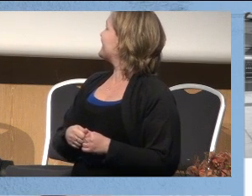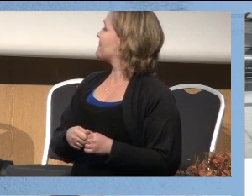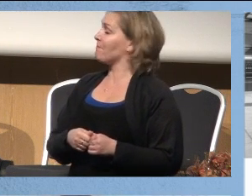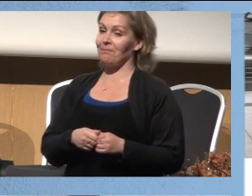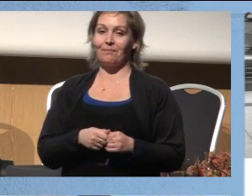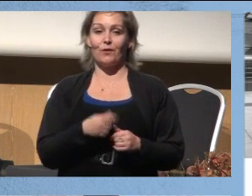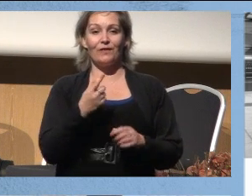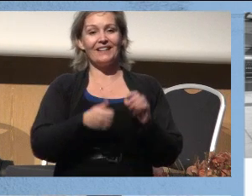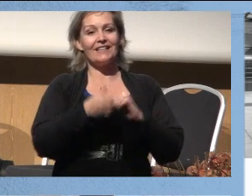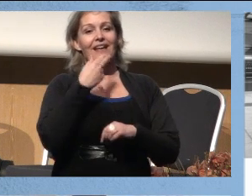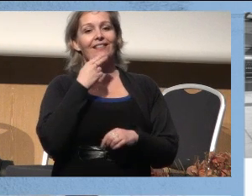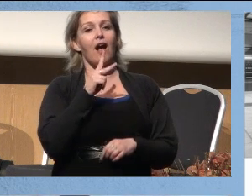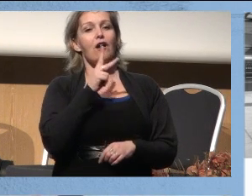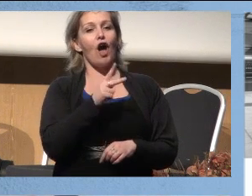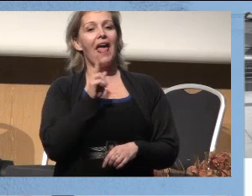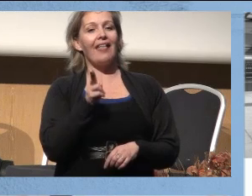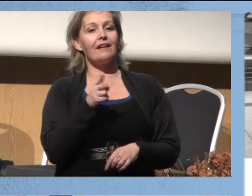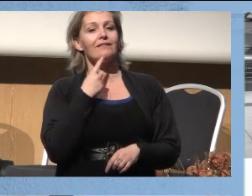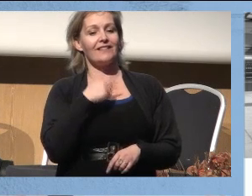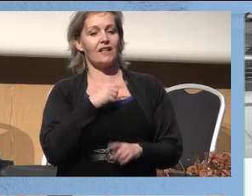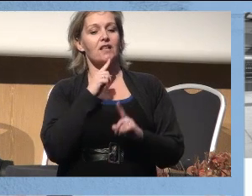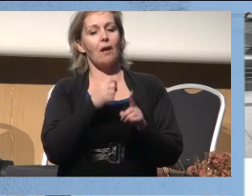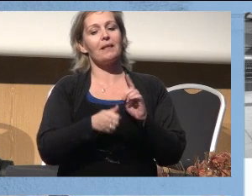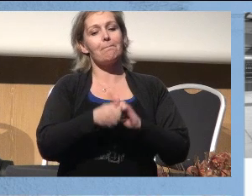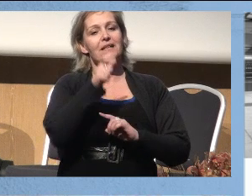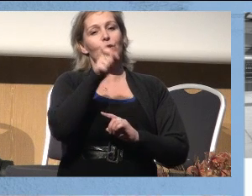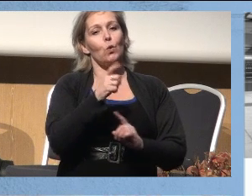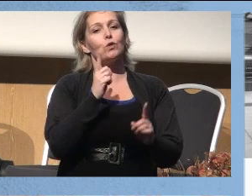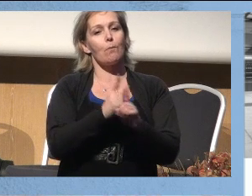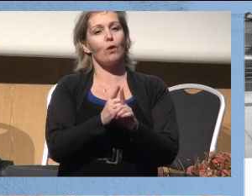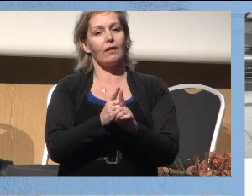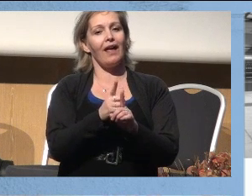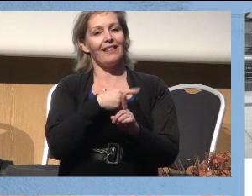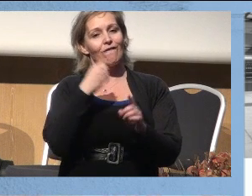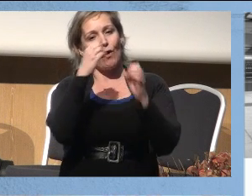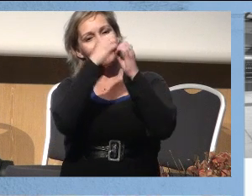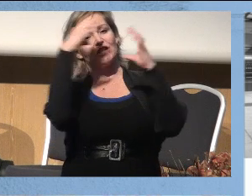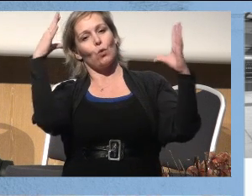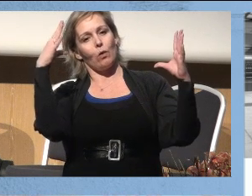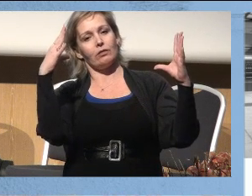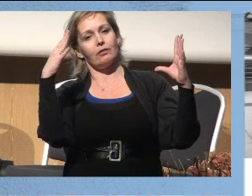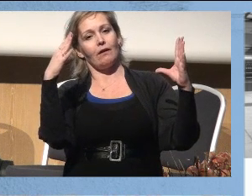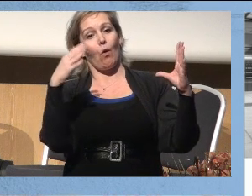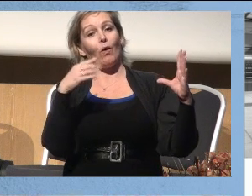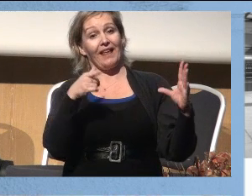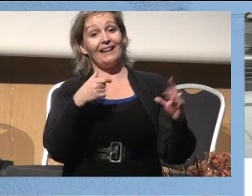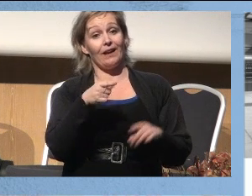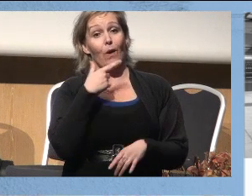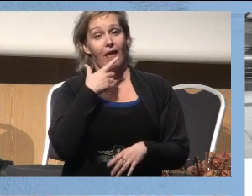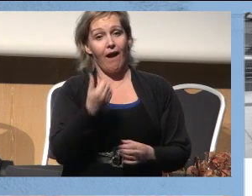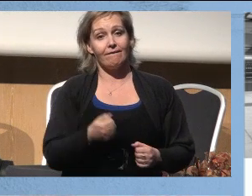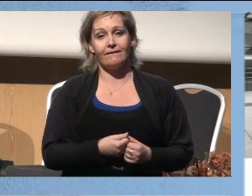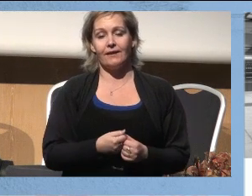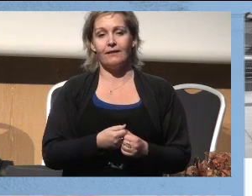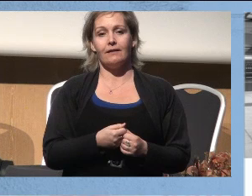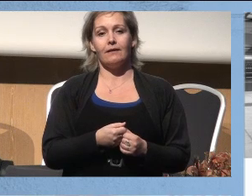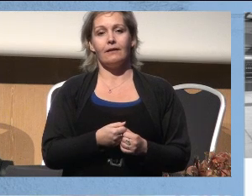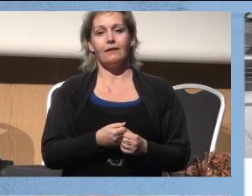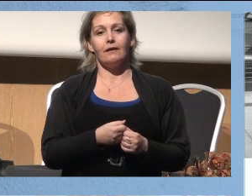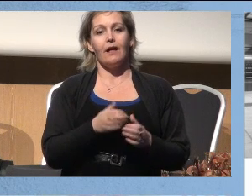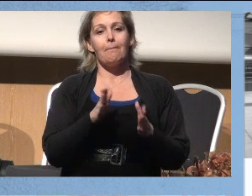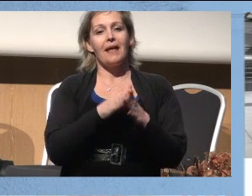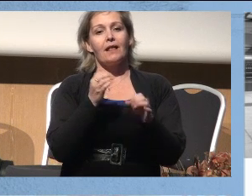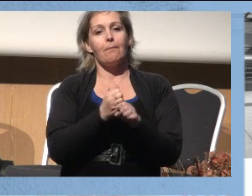Så fikk det en sjef som het Kai Henriksen som sa at vi skal skape det beste kundemøtet, det er vår visjon, og det er til å le av. Han tvang